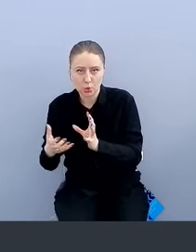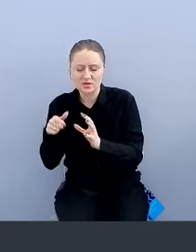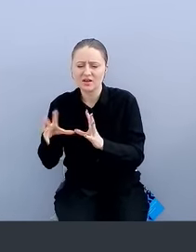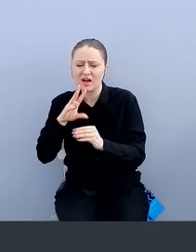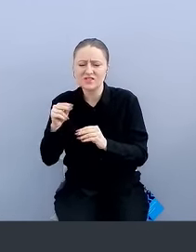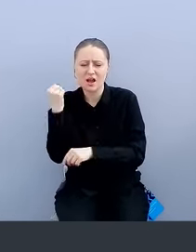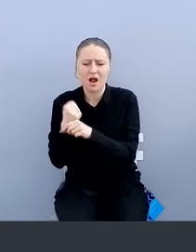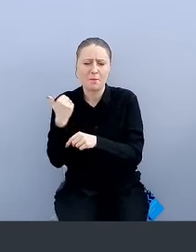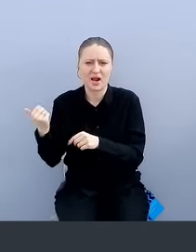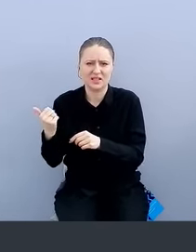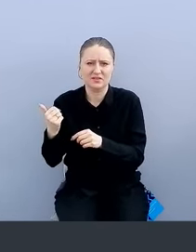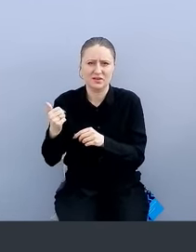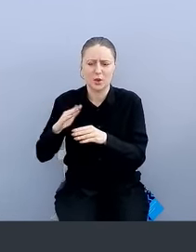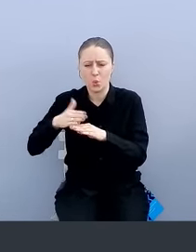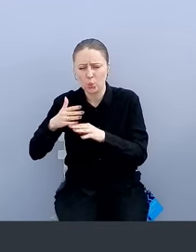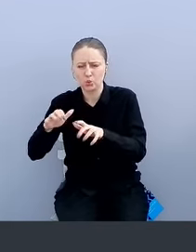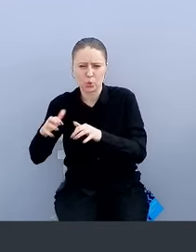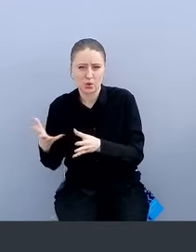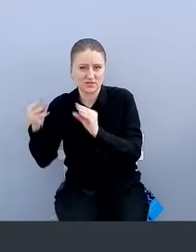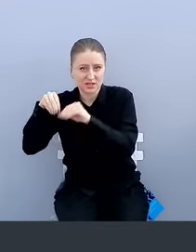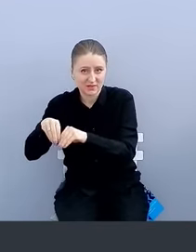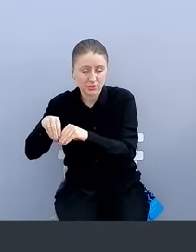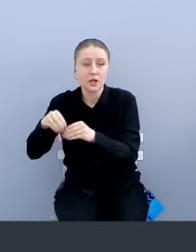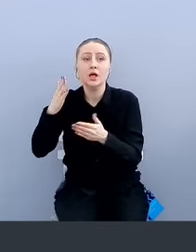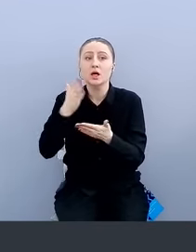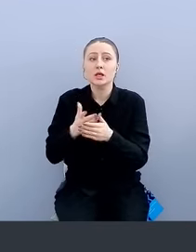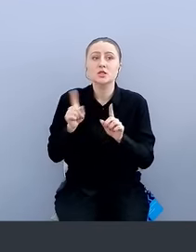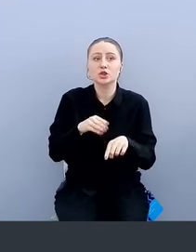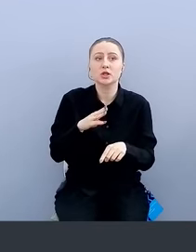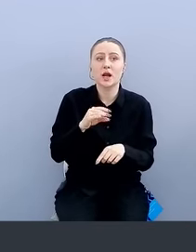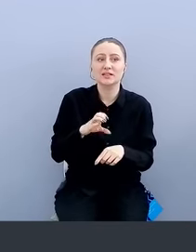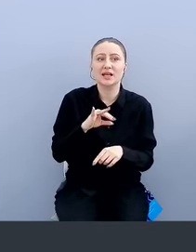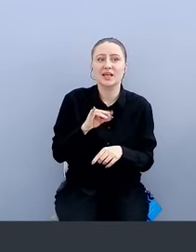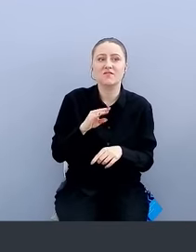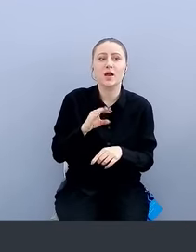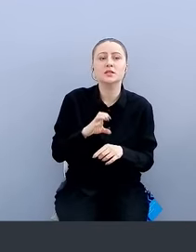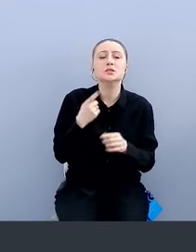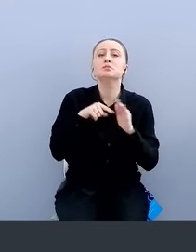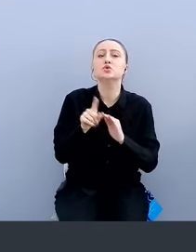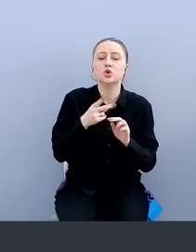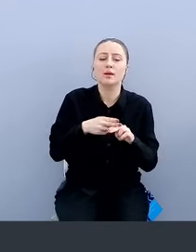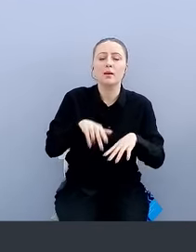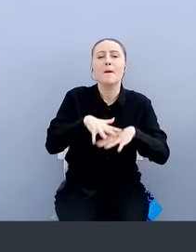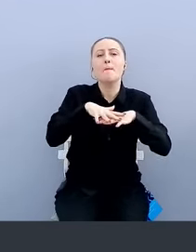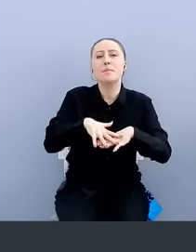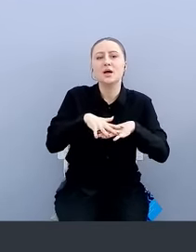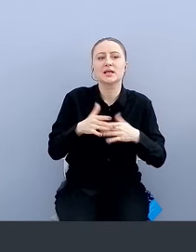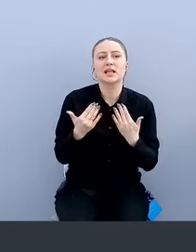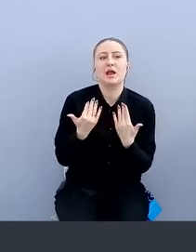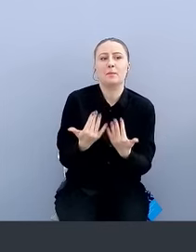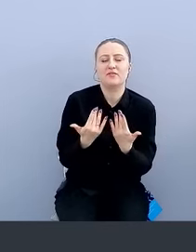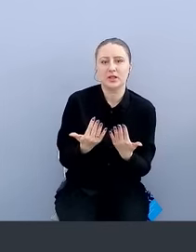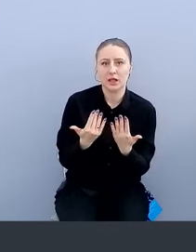корпоративные устройства заведены. Есть так называемый Trust Inference. Это, условно говоря, база требований,